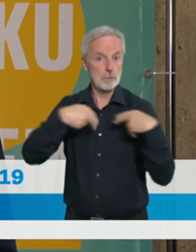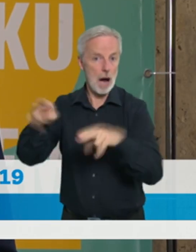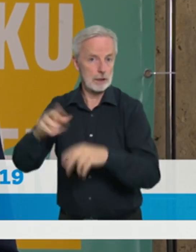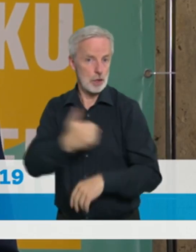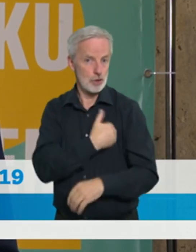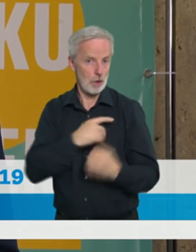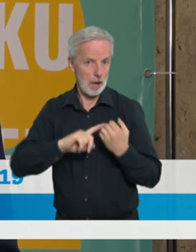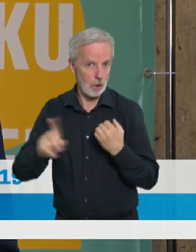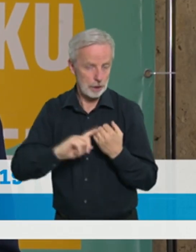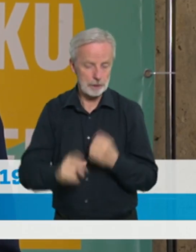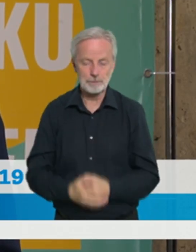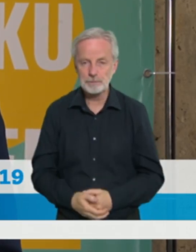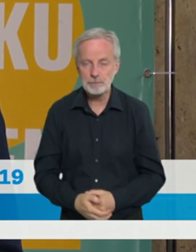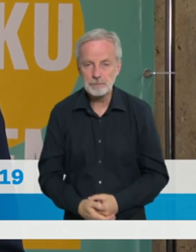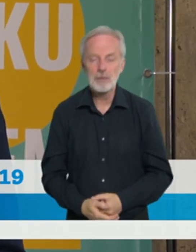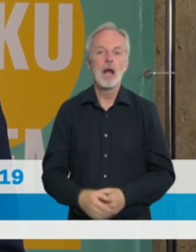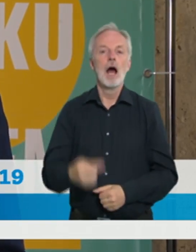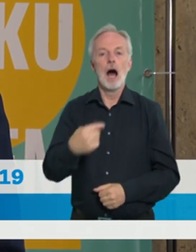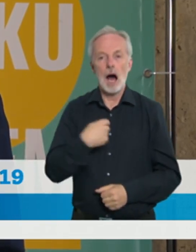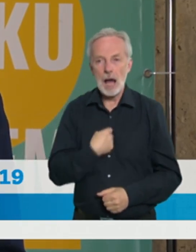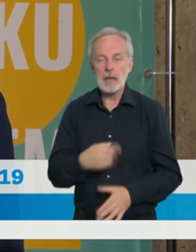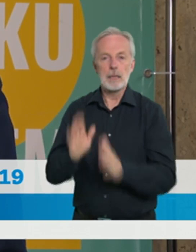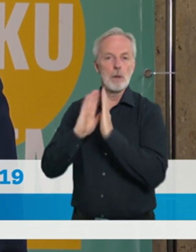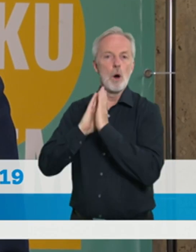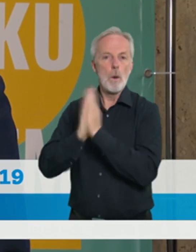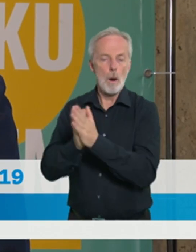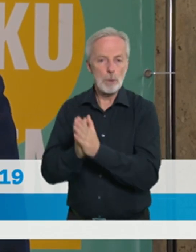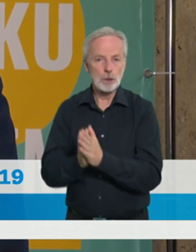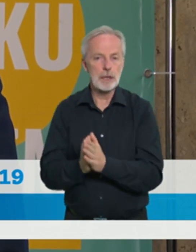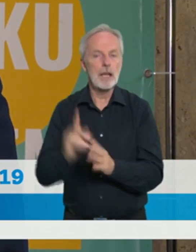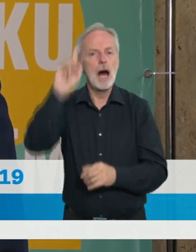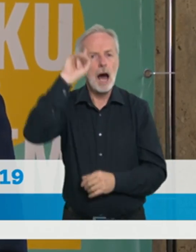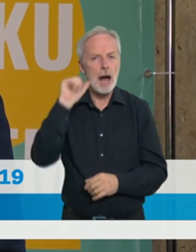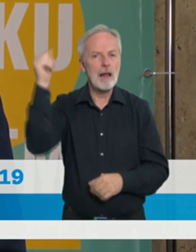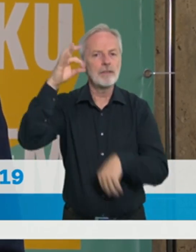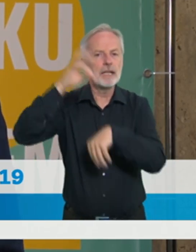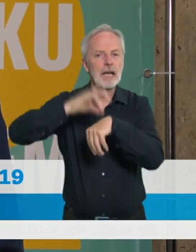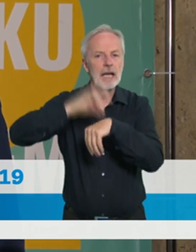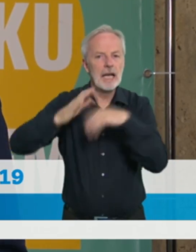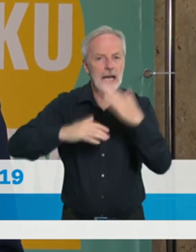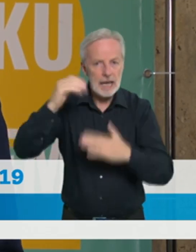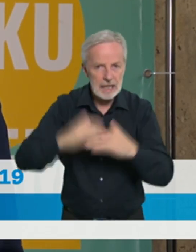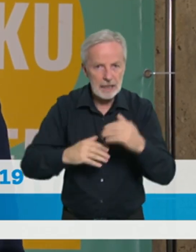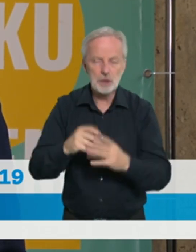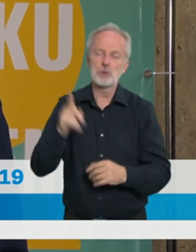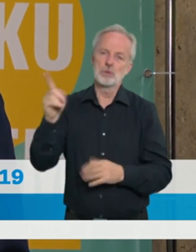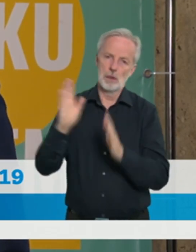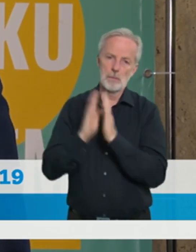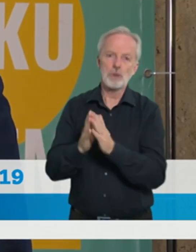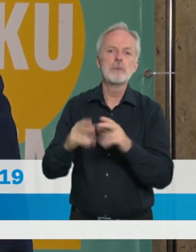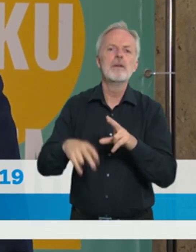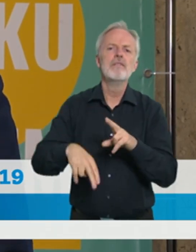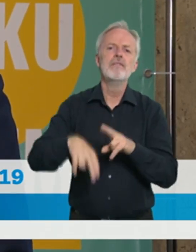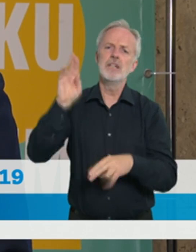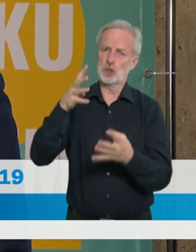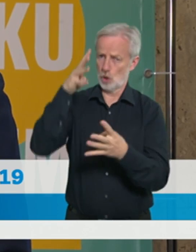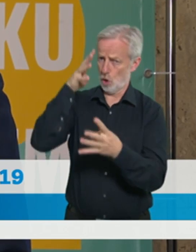aby hygienické stanice maximálně zintenzivnili kontroly dodržování těch základních opatření, které dnes